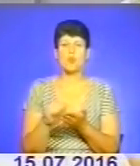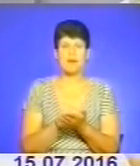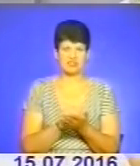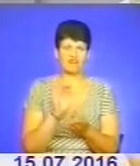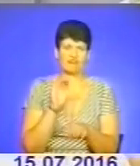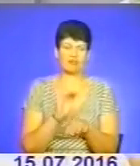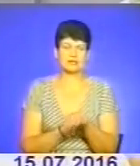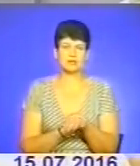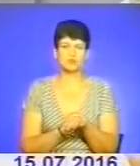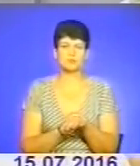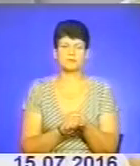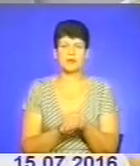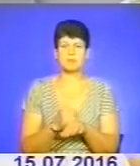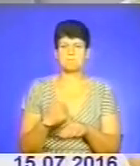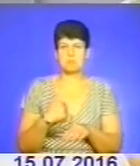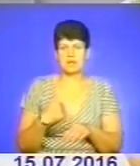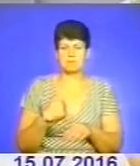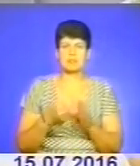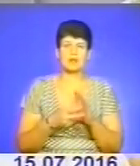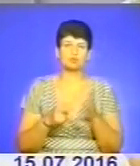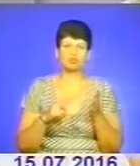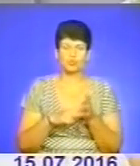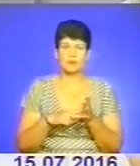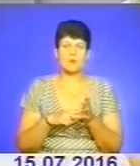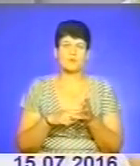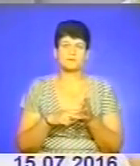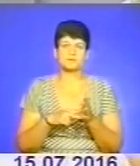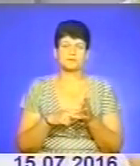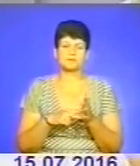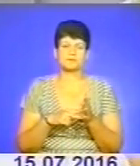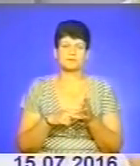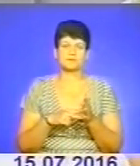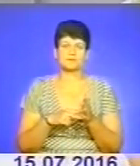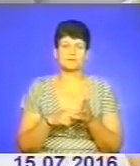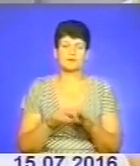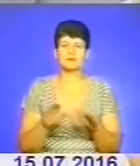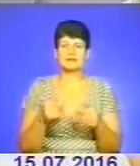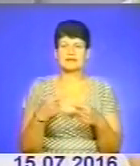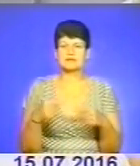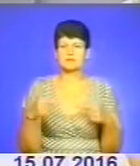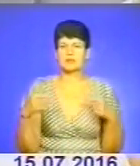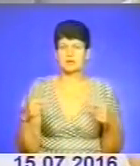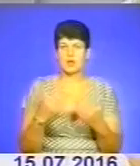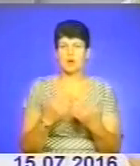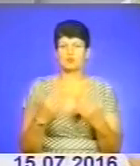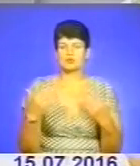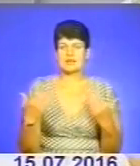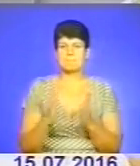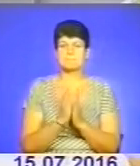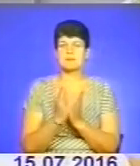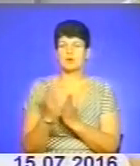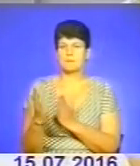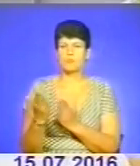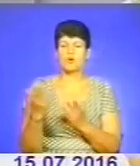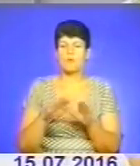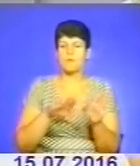ми плануємо поставити до різноманітних музеїв і бібліотек, по якому